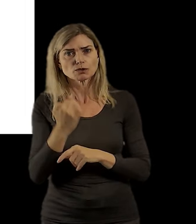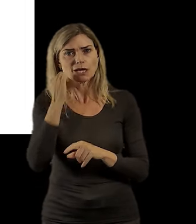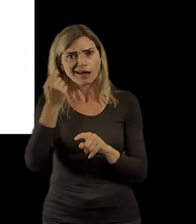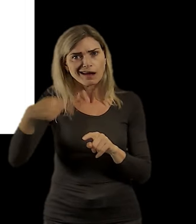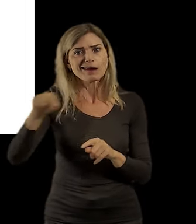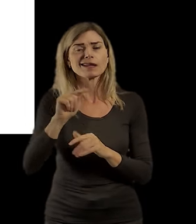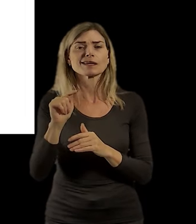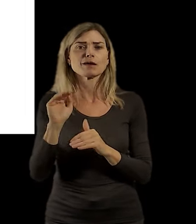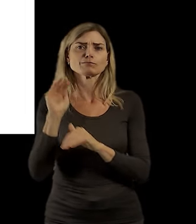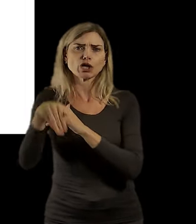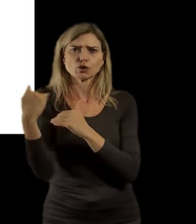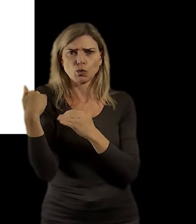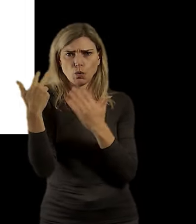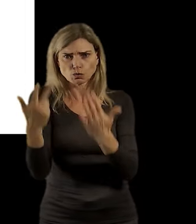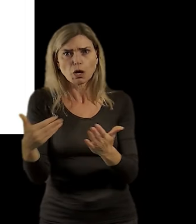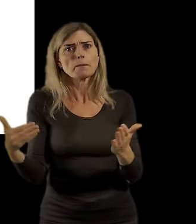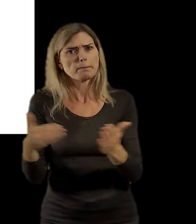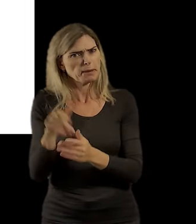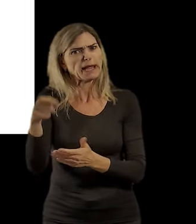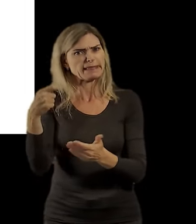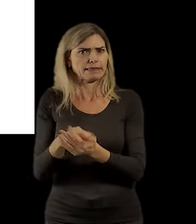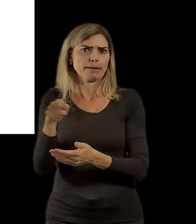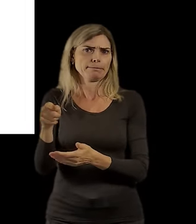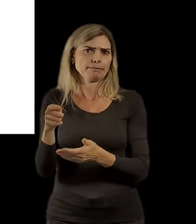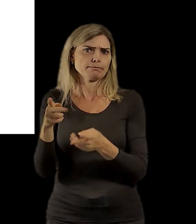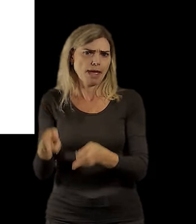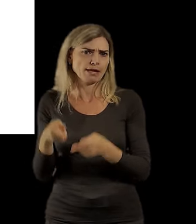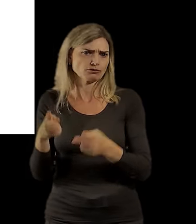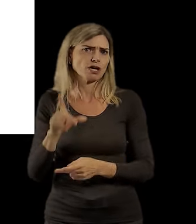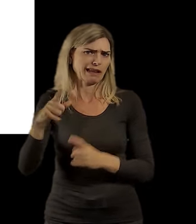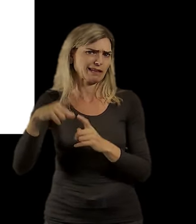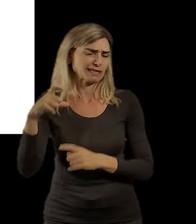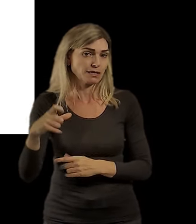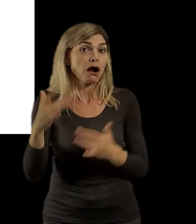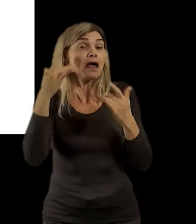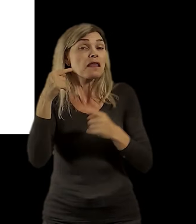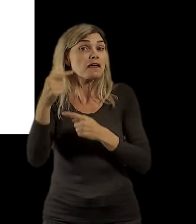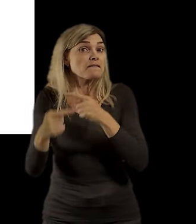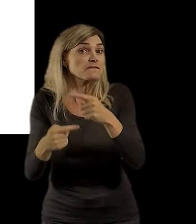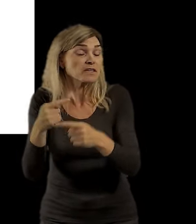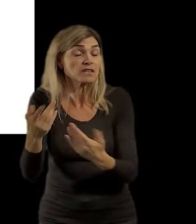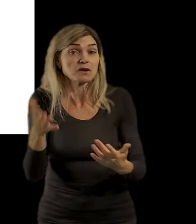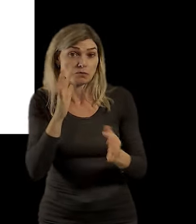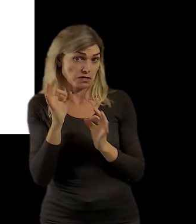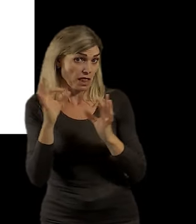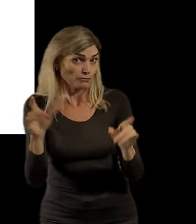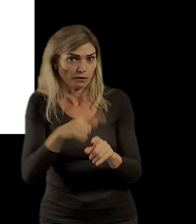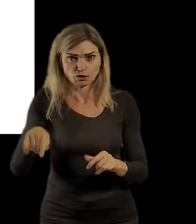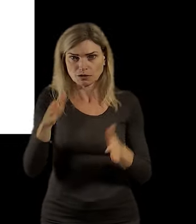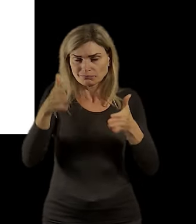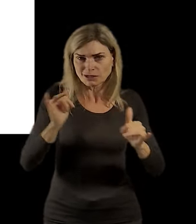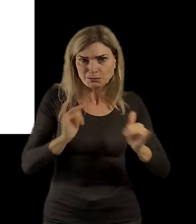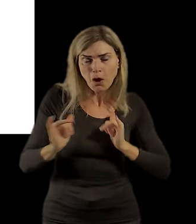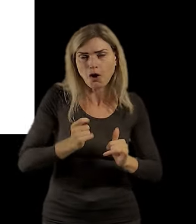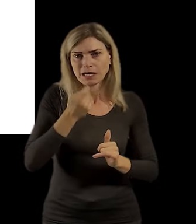80 a více let, ale to se samozřejmě může změnit. Může se stát, že budeme všichni hrozně sportovat, budeme jíst zdravě a vlastně